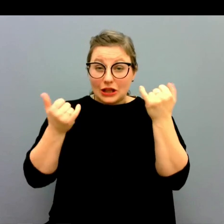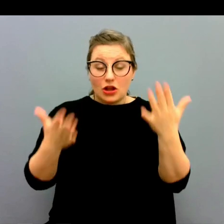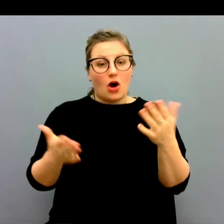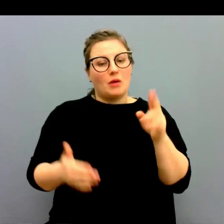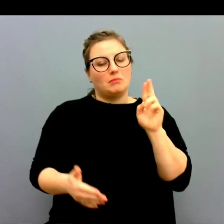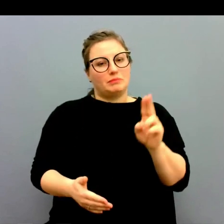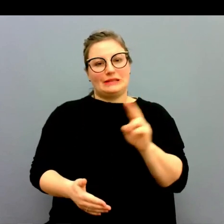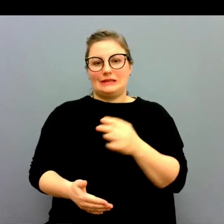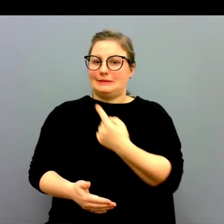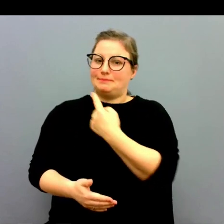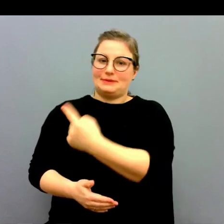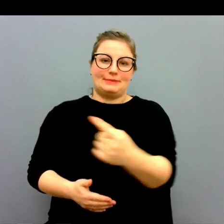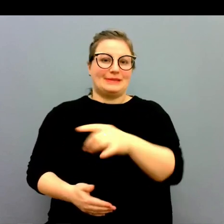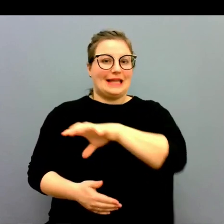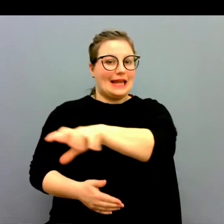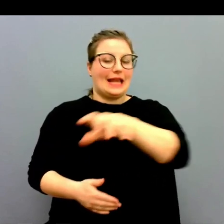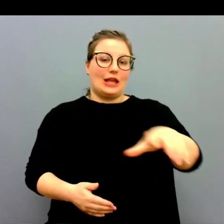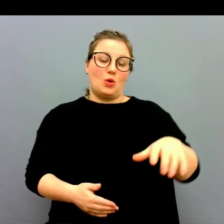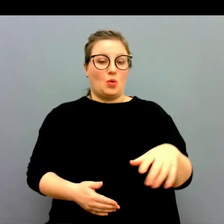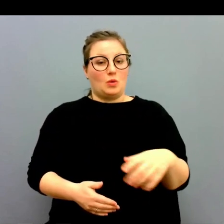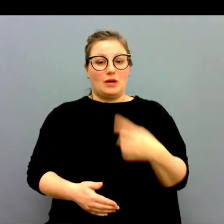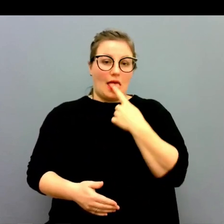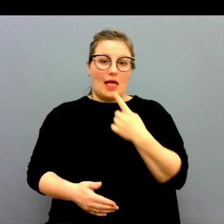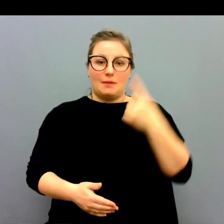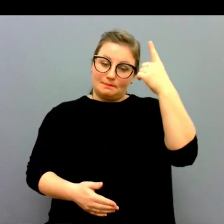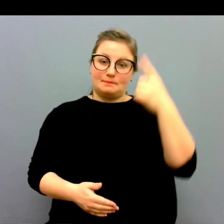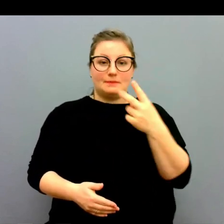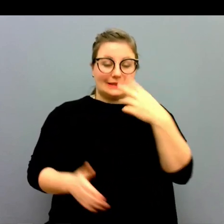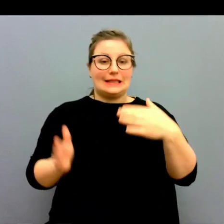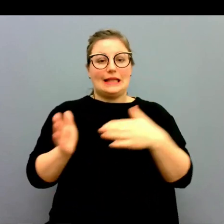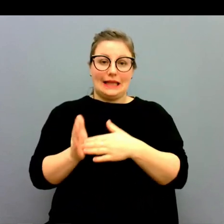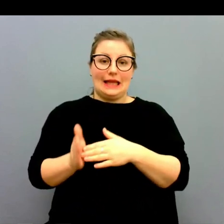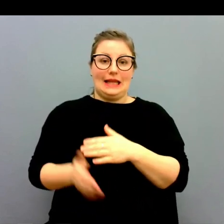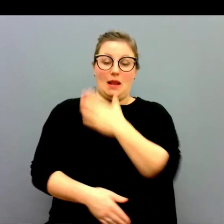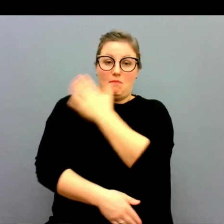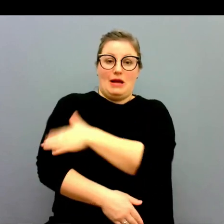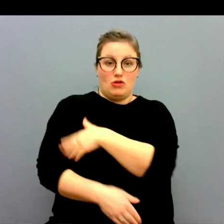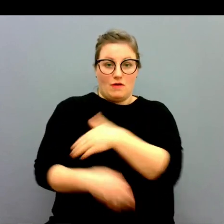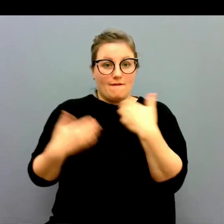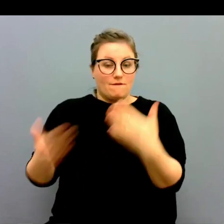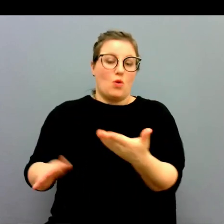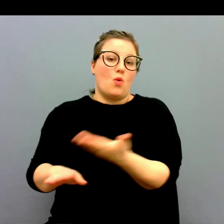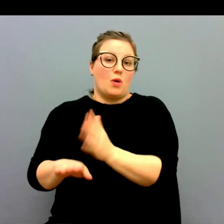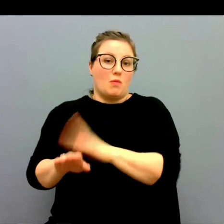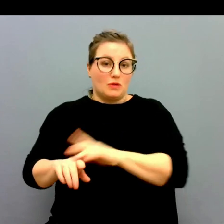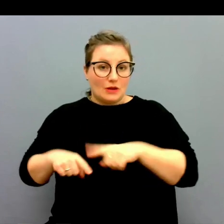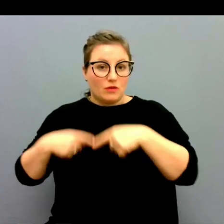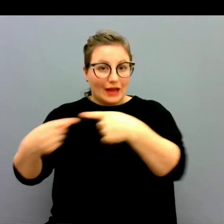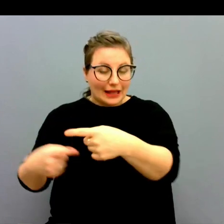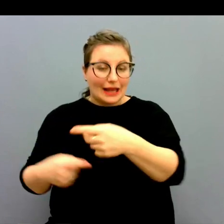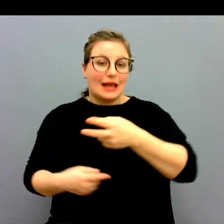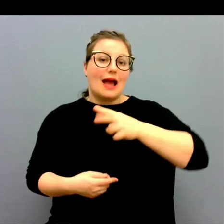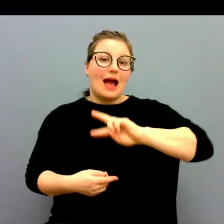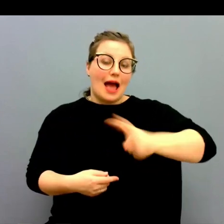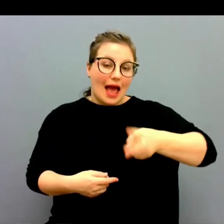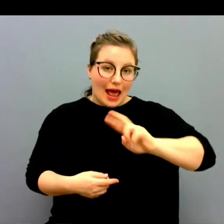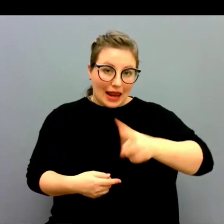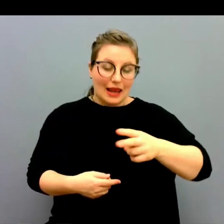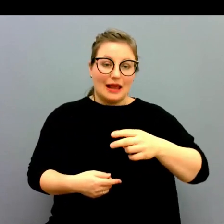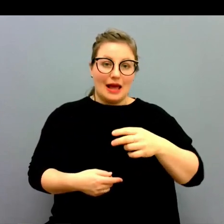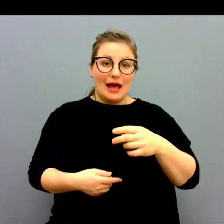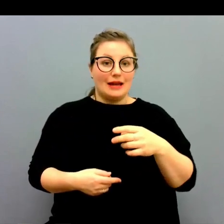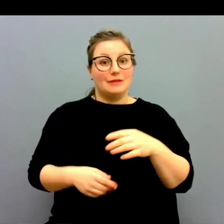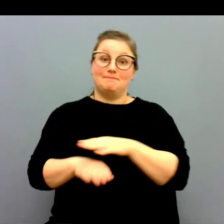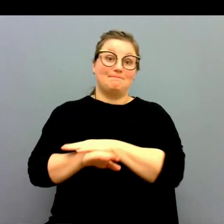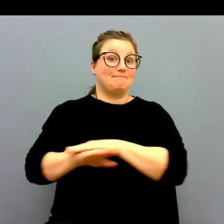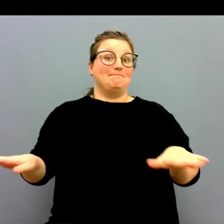det väldigt mycket upp till varje region själv naturligtvis. Att se till att deras personal får kompetensutveckling. Alternativt